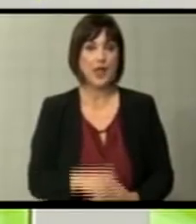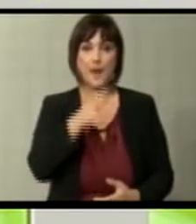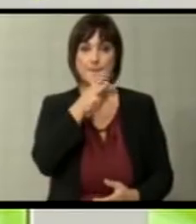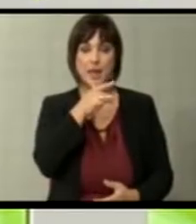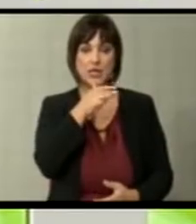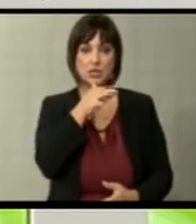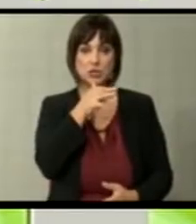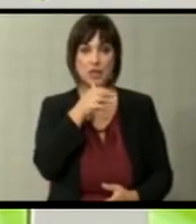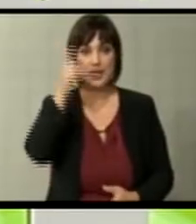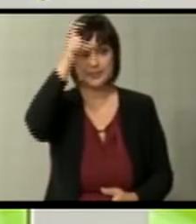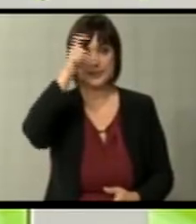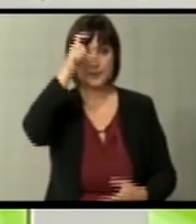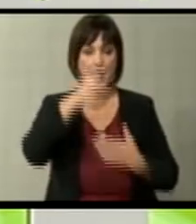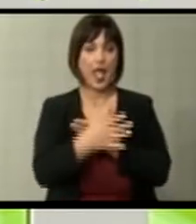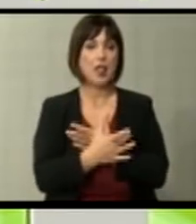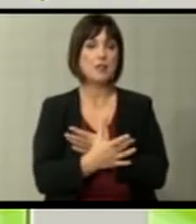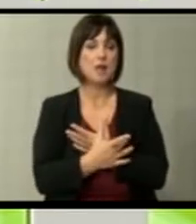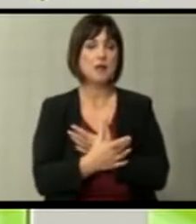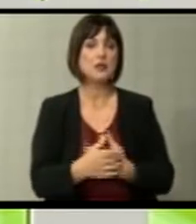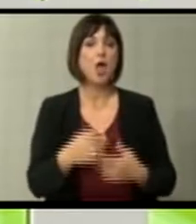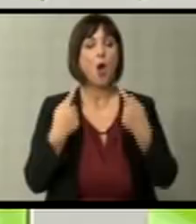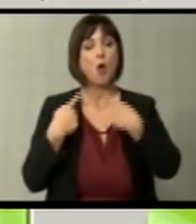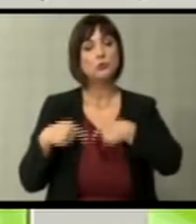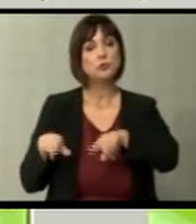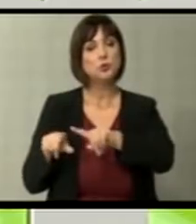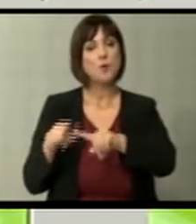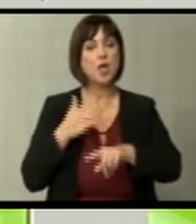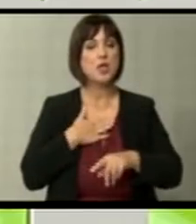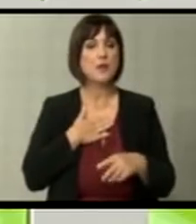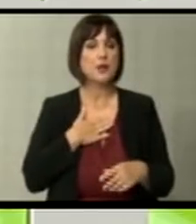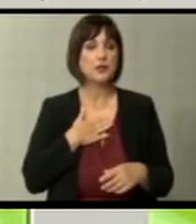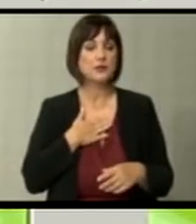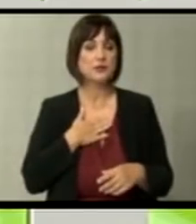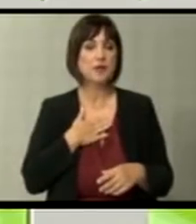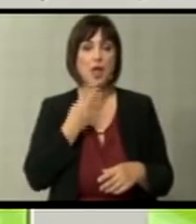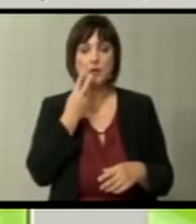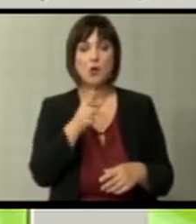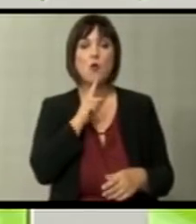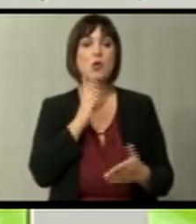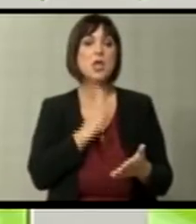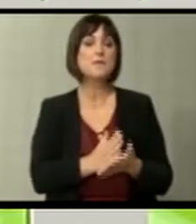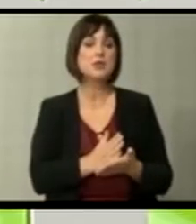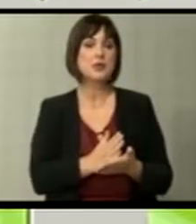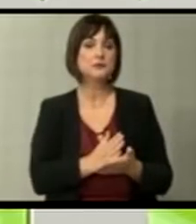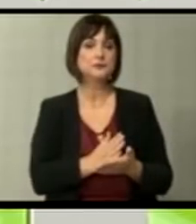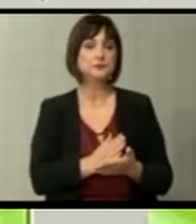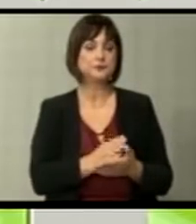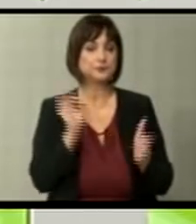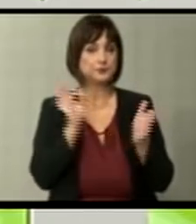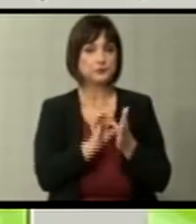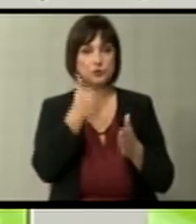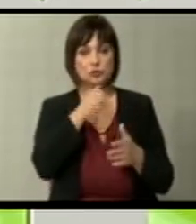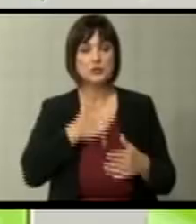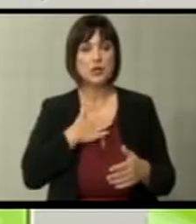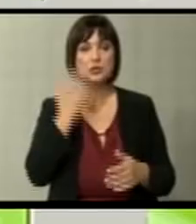Македонија, Србија и Албанија. Особено имајки ги предвид кои ќе бидат целите и што се